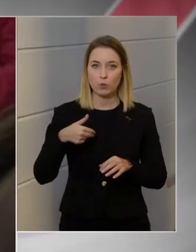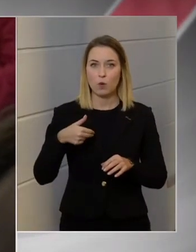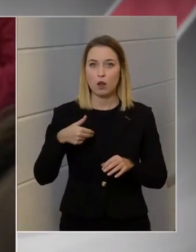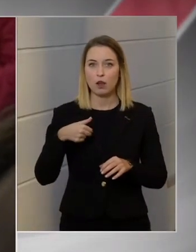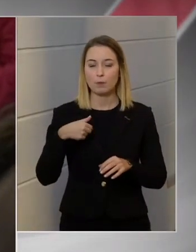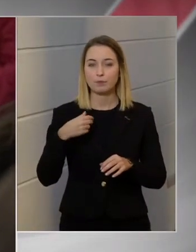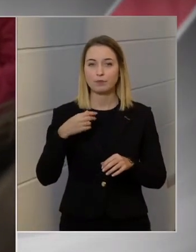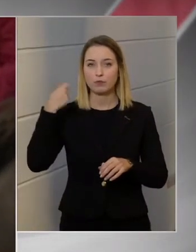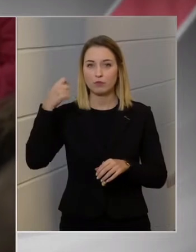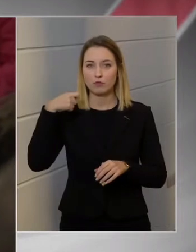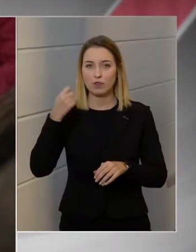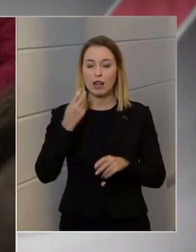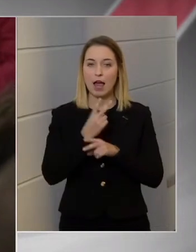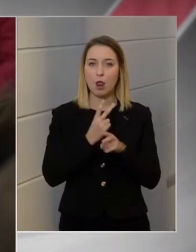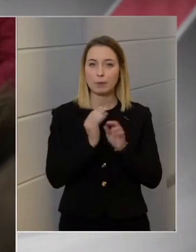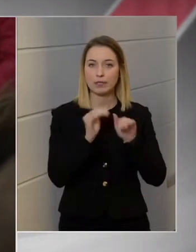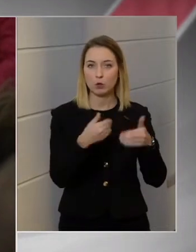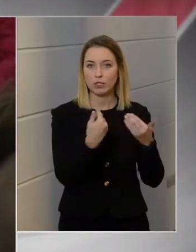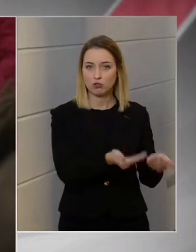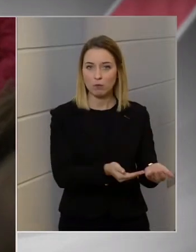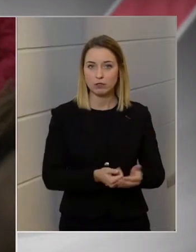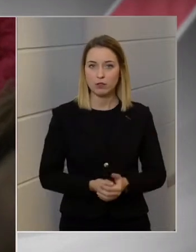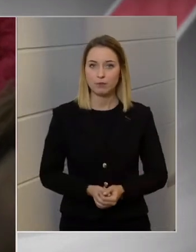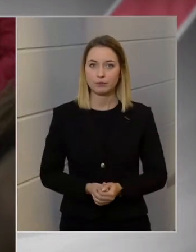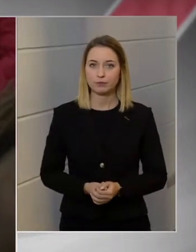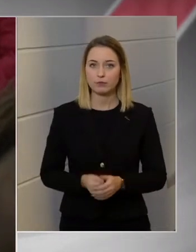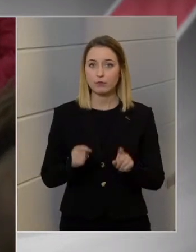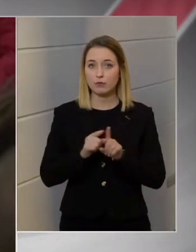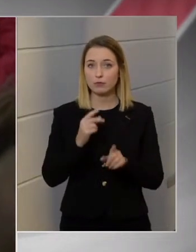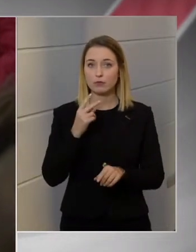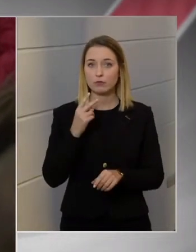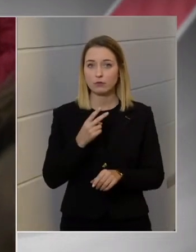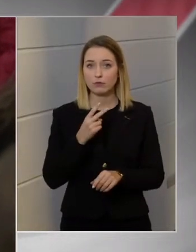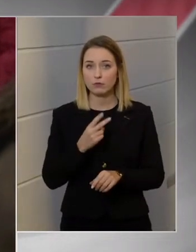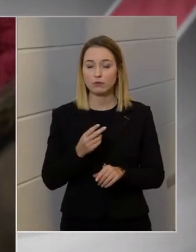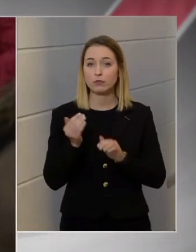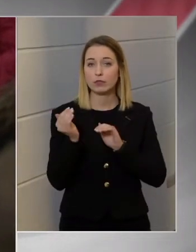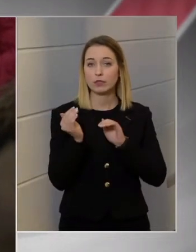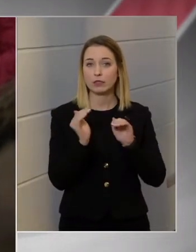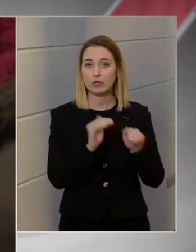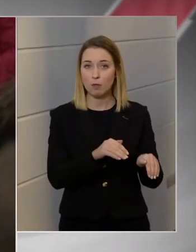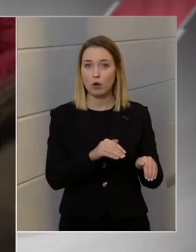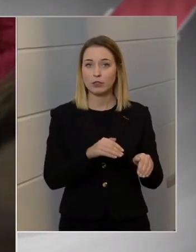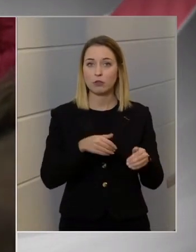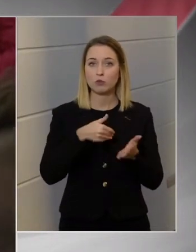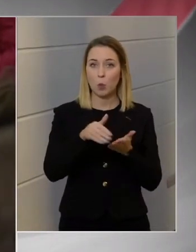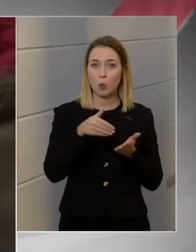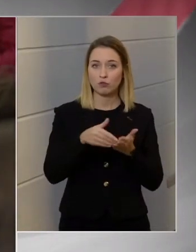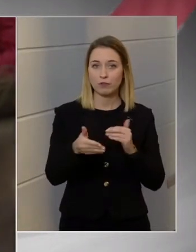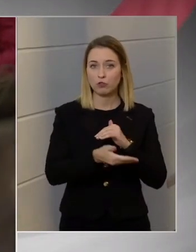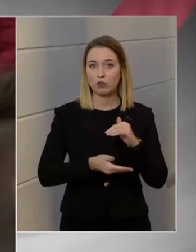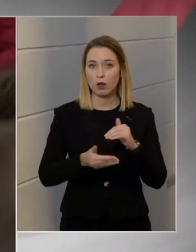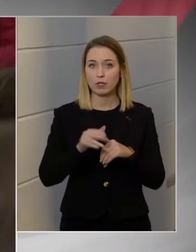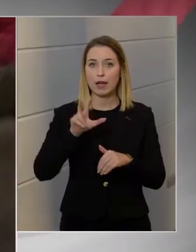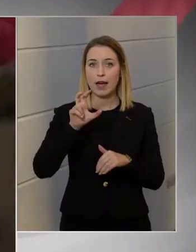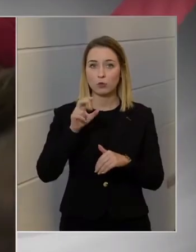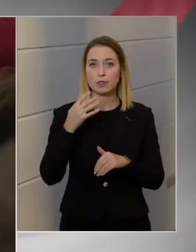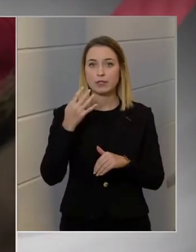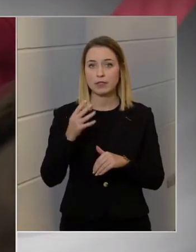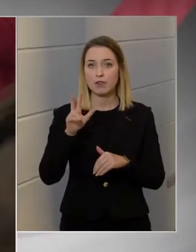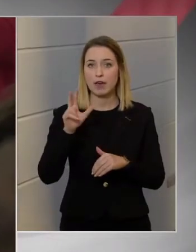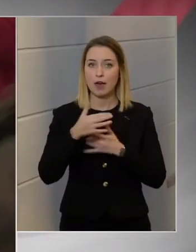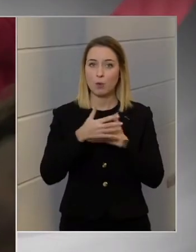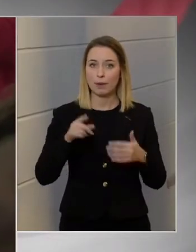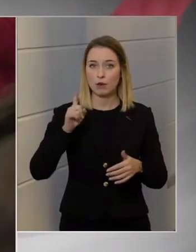kálamista film állami támogatást kapna. Hát úgy tűnik, hogy tau támogatás az a költségvetése alapján 343